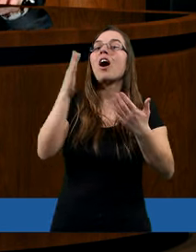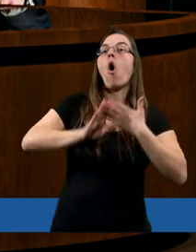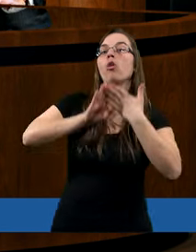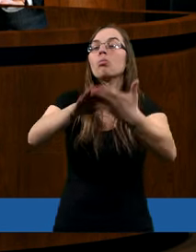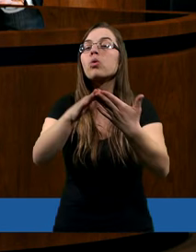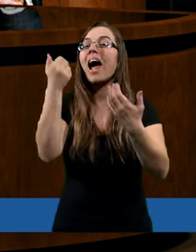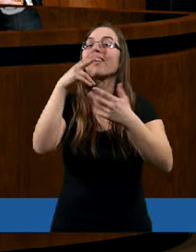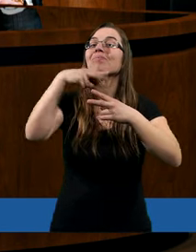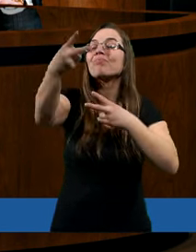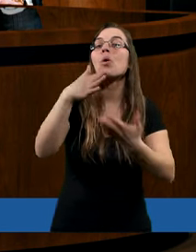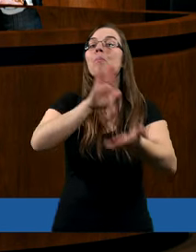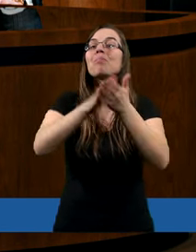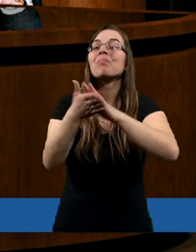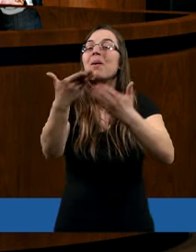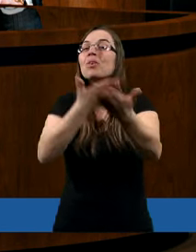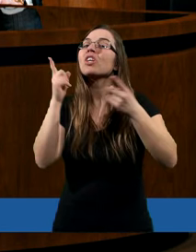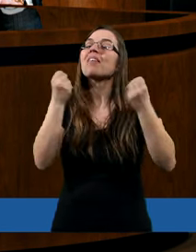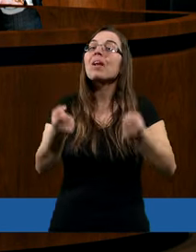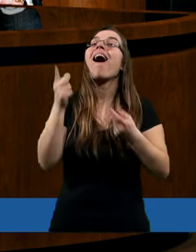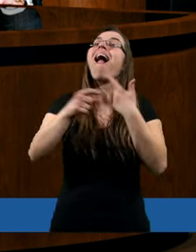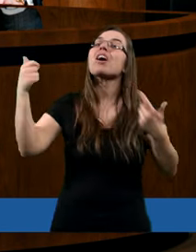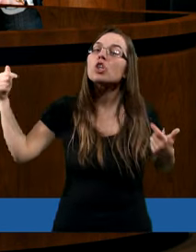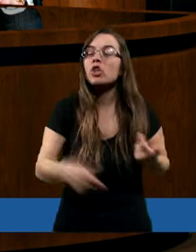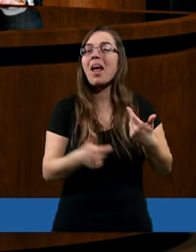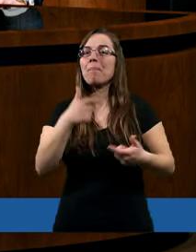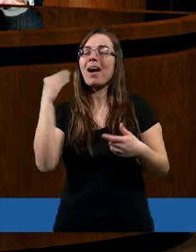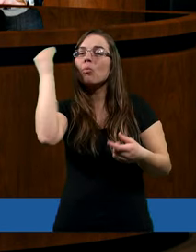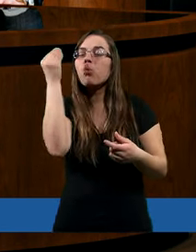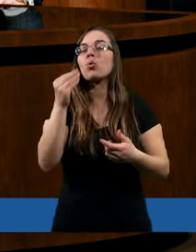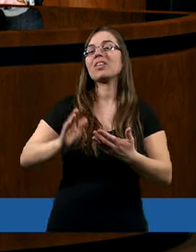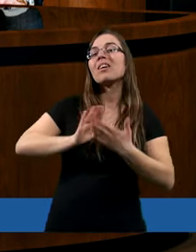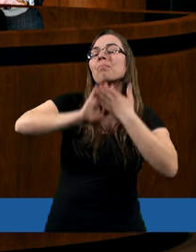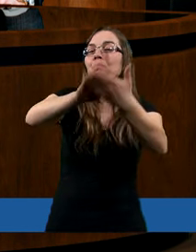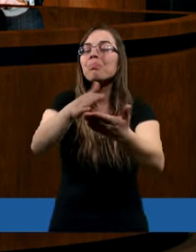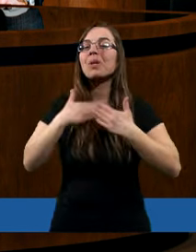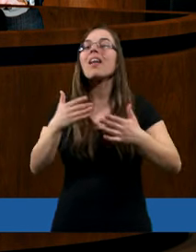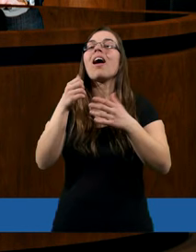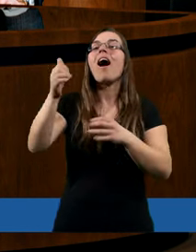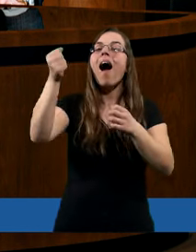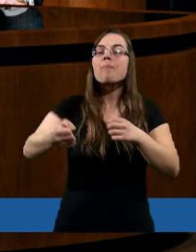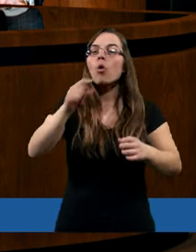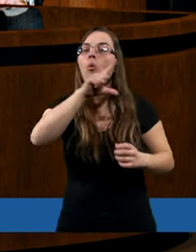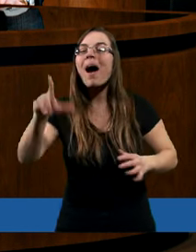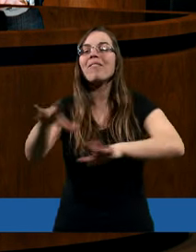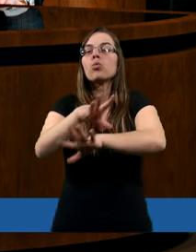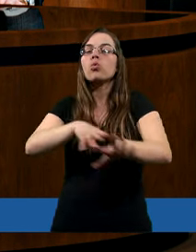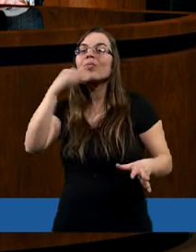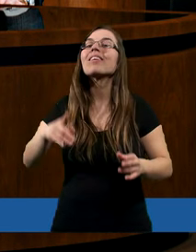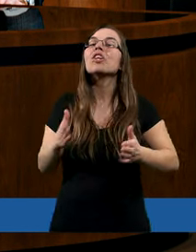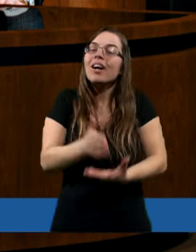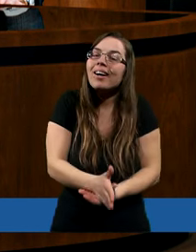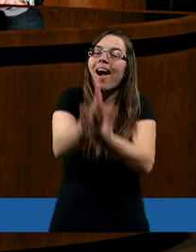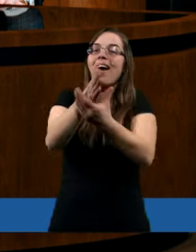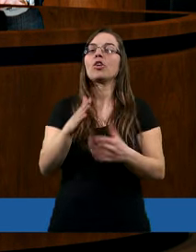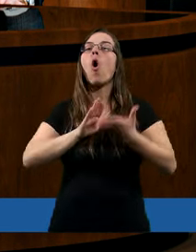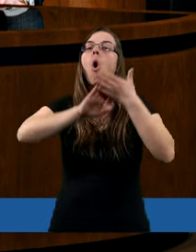Odpuszczajcie sobie, przebaczajcie sobie, miłujcie się. radzi apostoł Paweł, radzi Duch Święty. No i oby tak